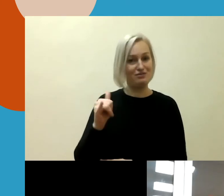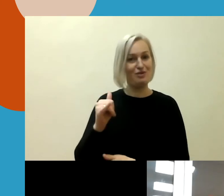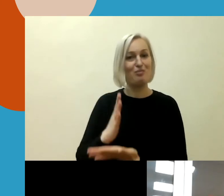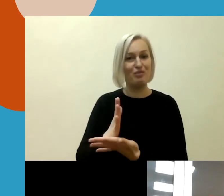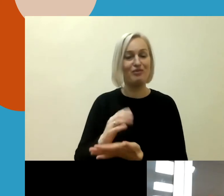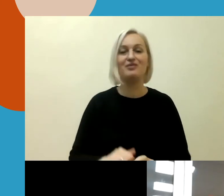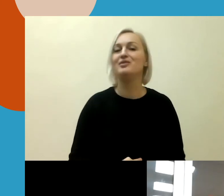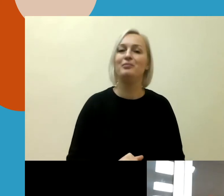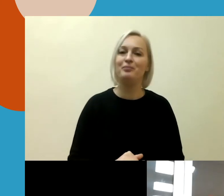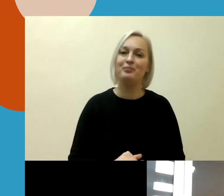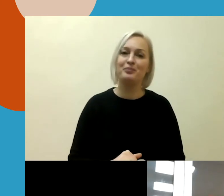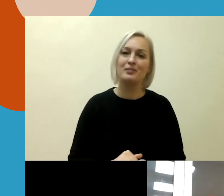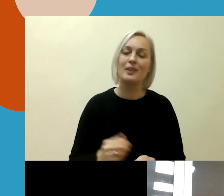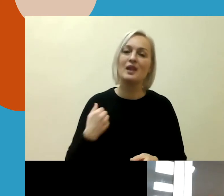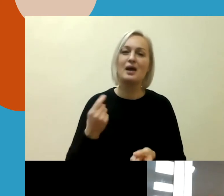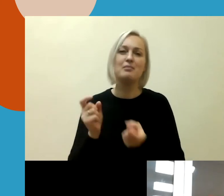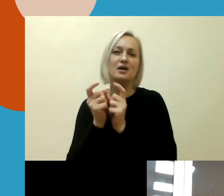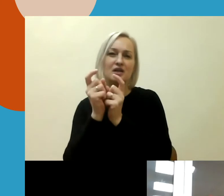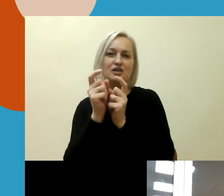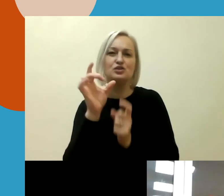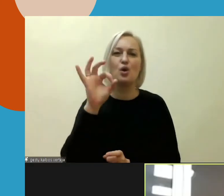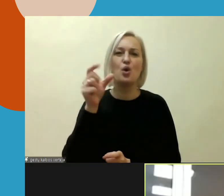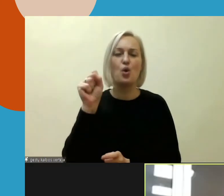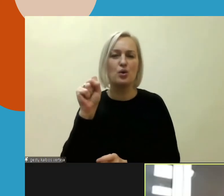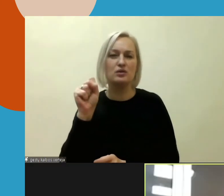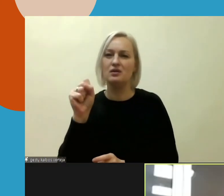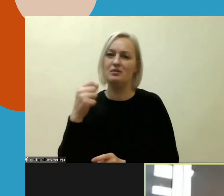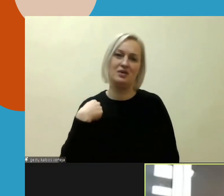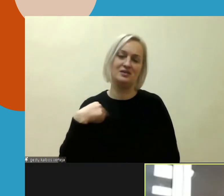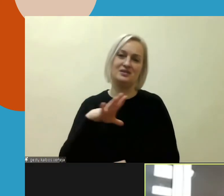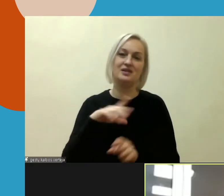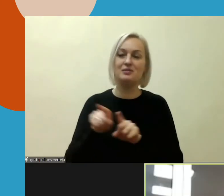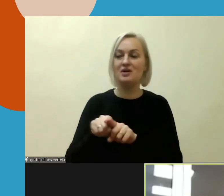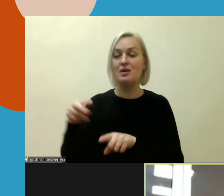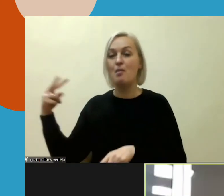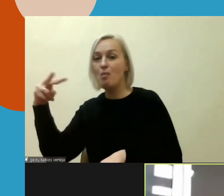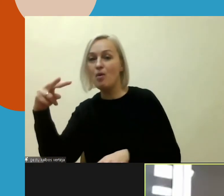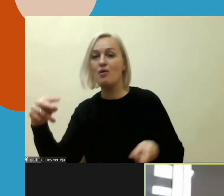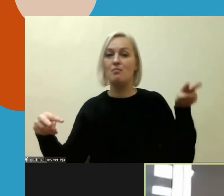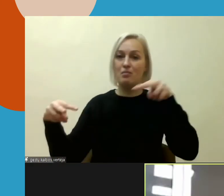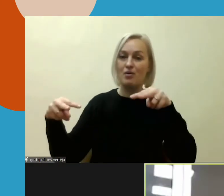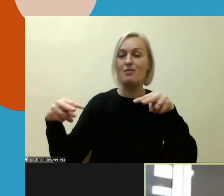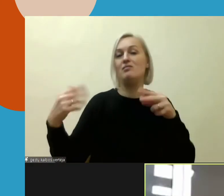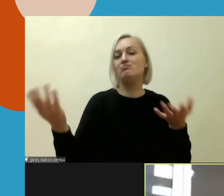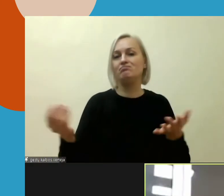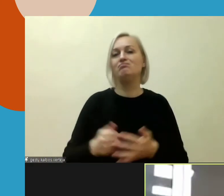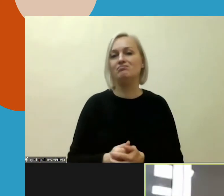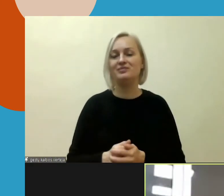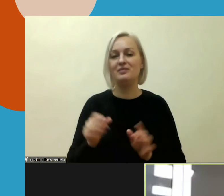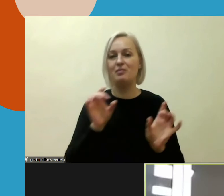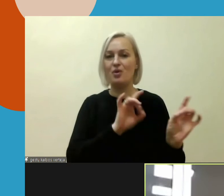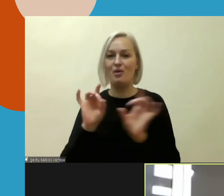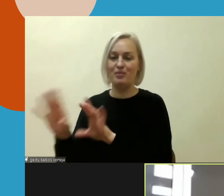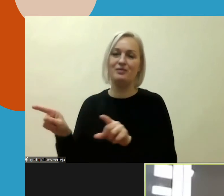labai prieštarauti ir ginčyti su godą, tai, nu, kiekviena pusė mato iš savo pusės. Bet aš kaip ir vėliai pritarčiau, kad mes,